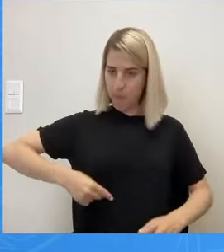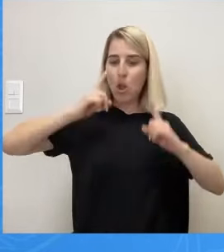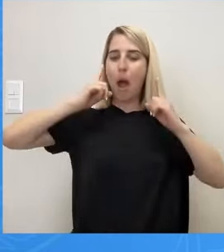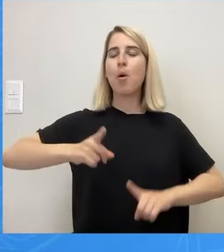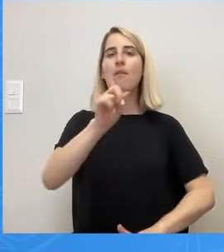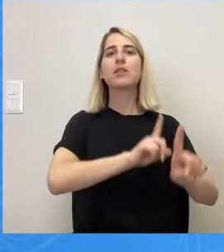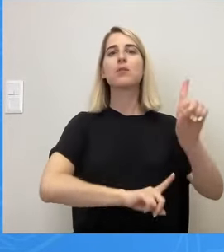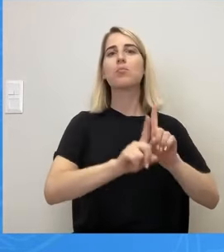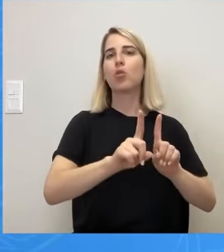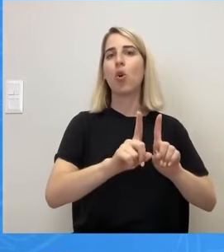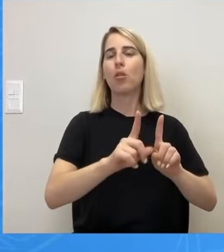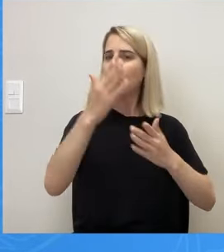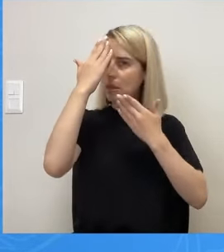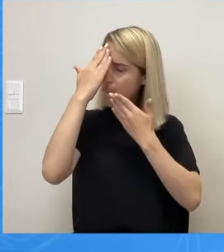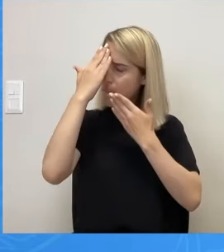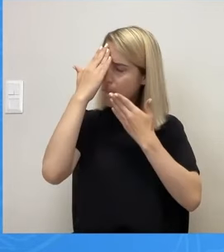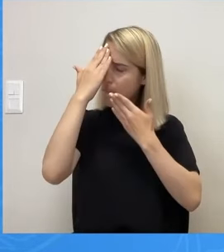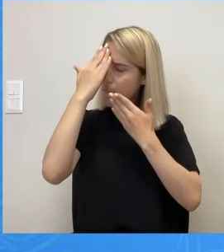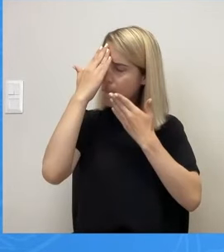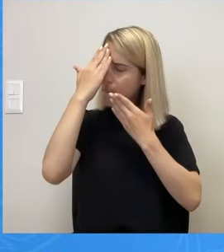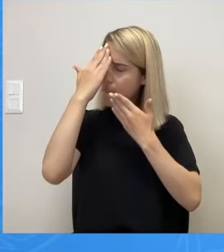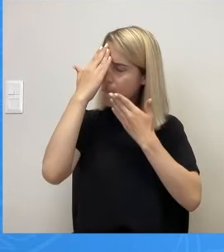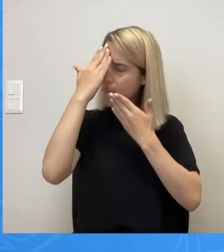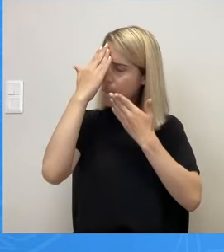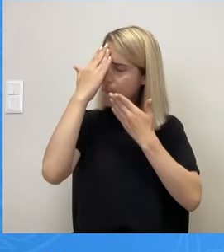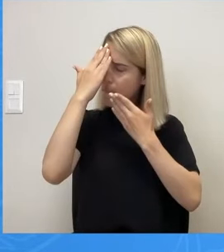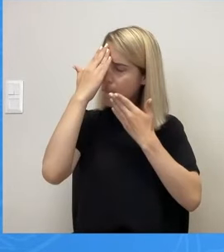τη ΜΑΤΟ Δωρητή.